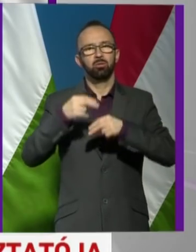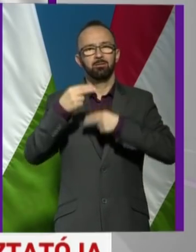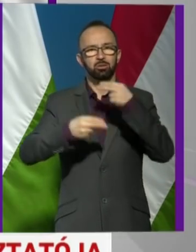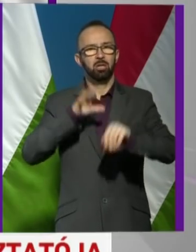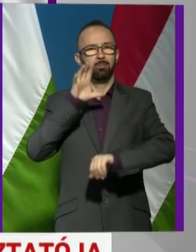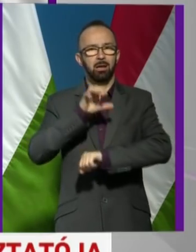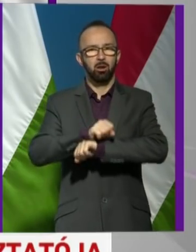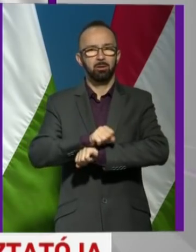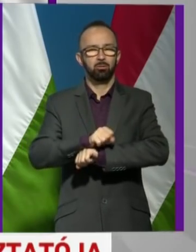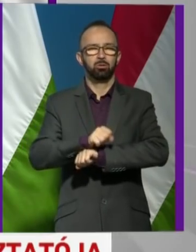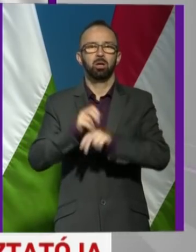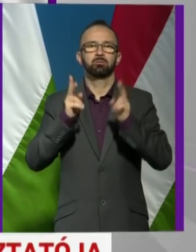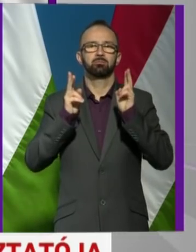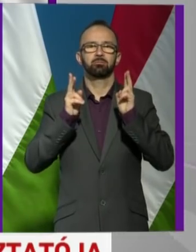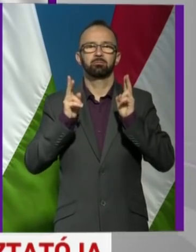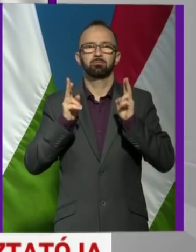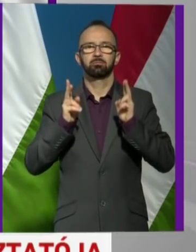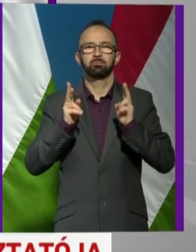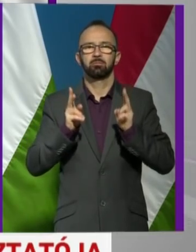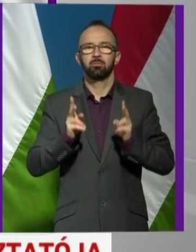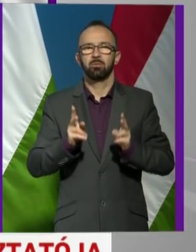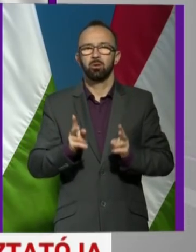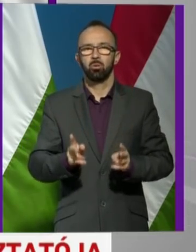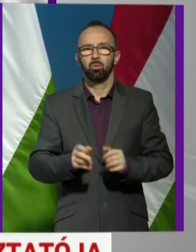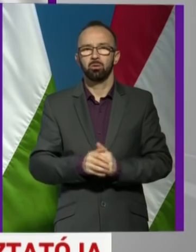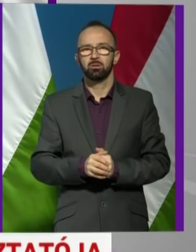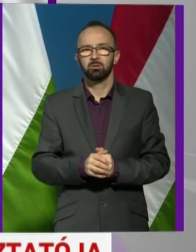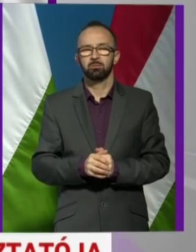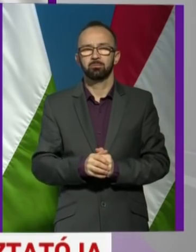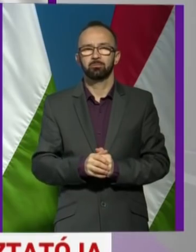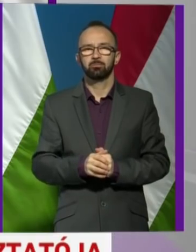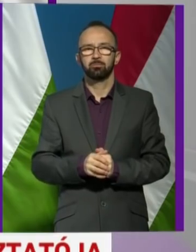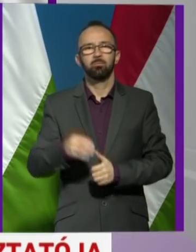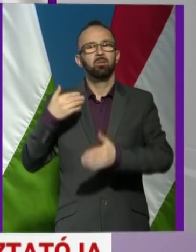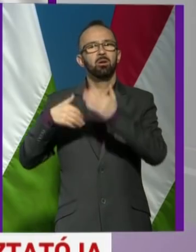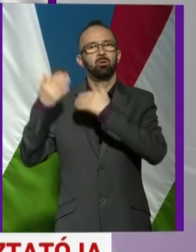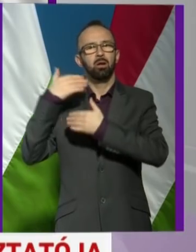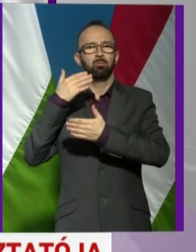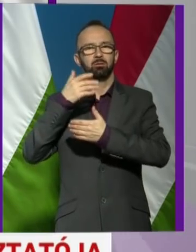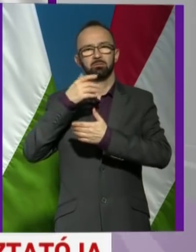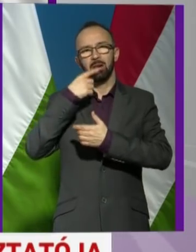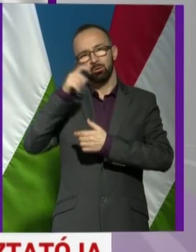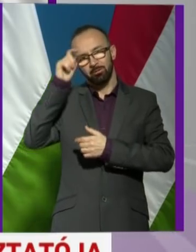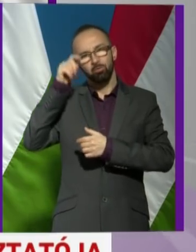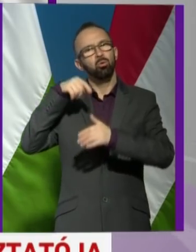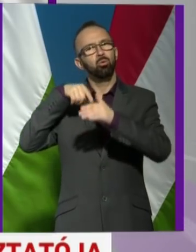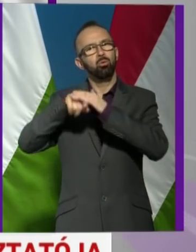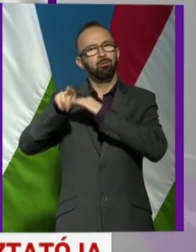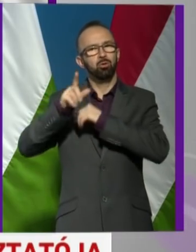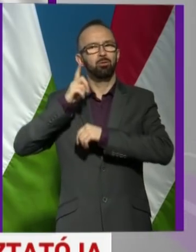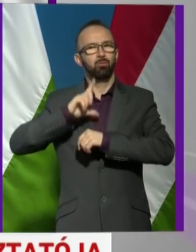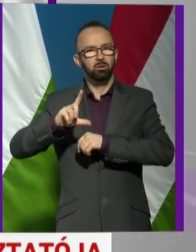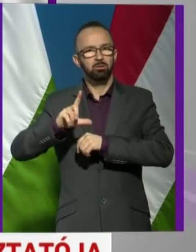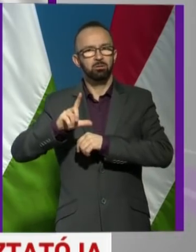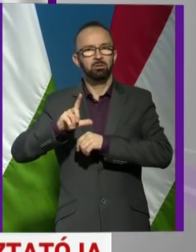hogy a korábban említett fiú, aki külföldön járt,